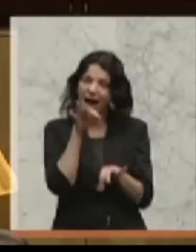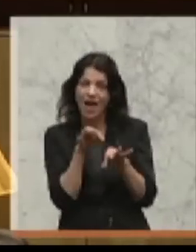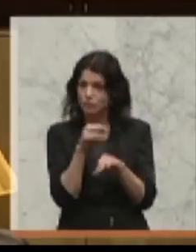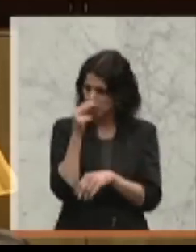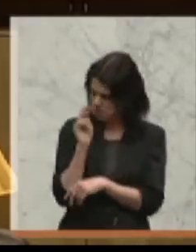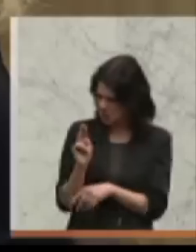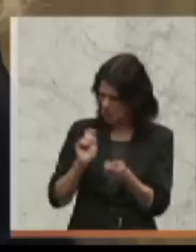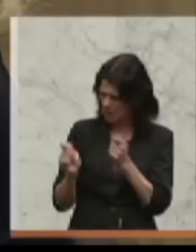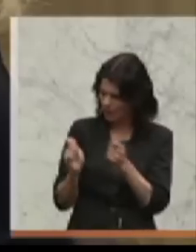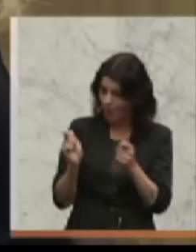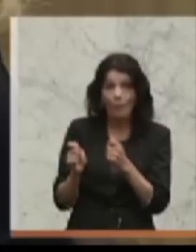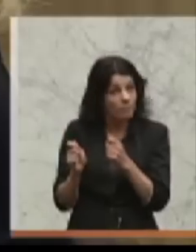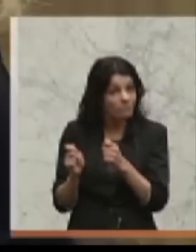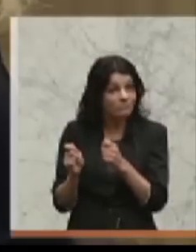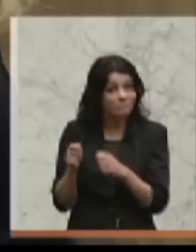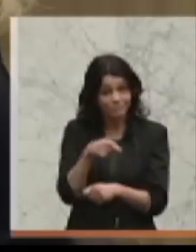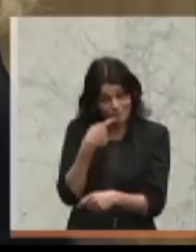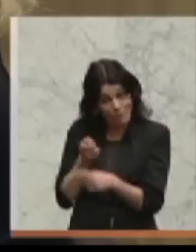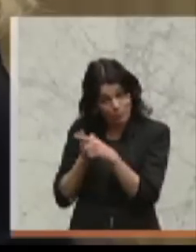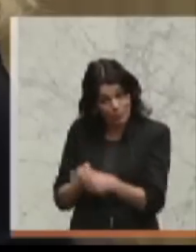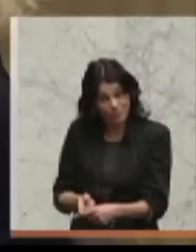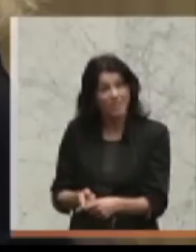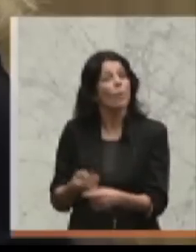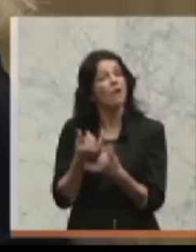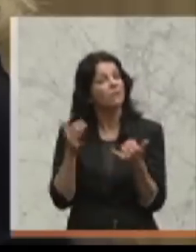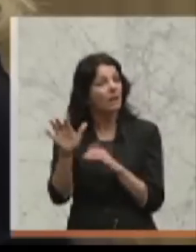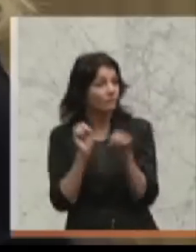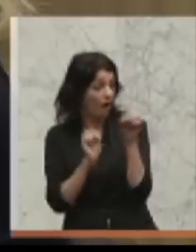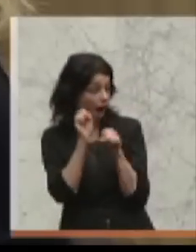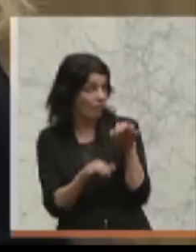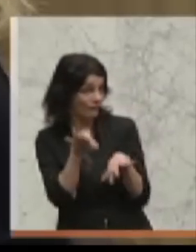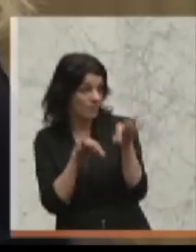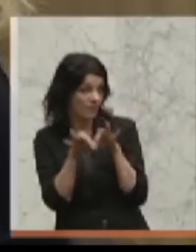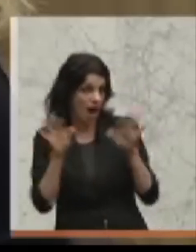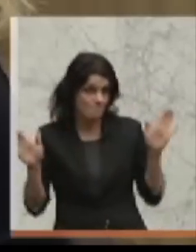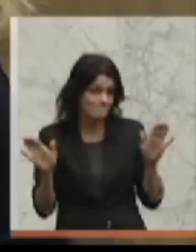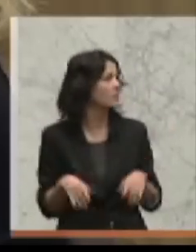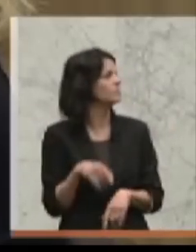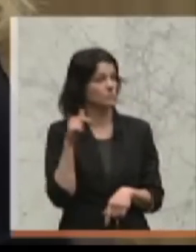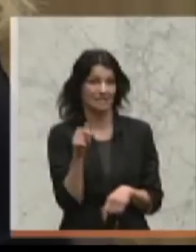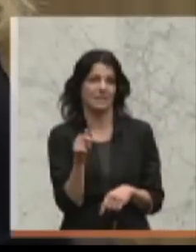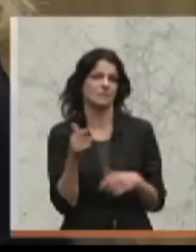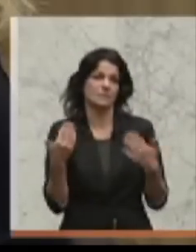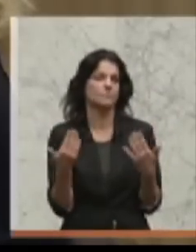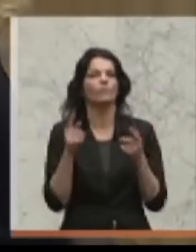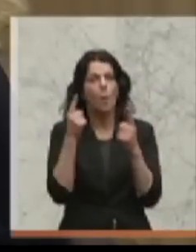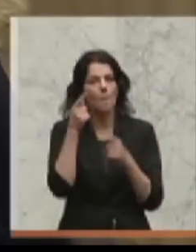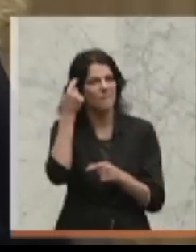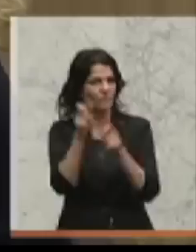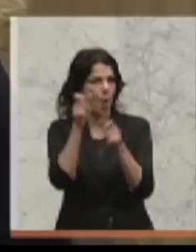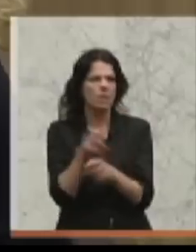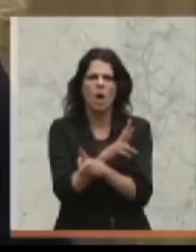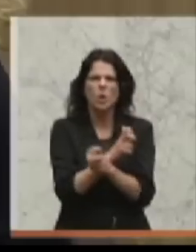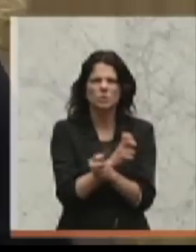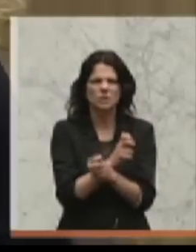wie sie es immer bezeichnen, eingehen würden und wie sie reagieren werden. Und das ist genau der Punkt, warum die Bevölkerung in Österreich auch so